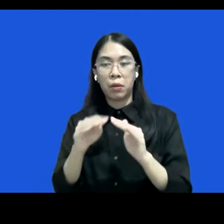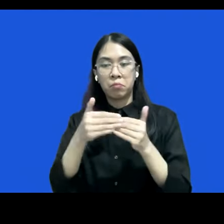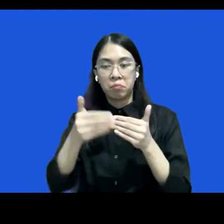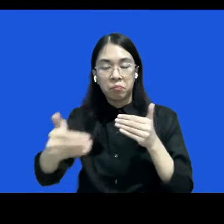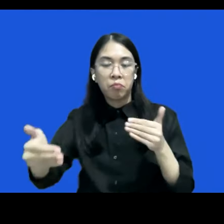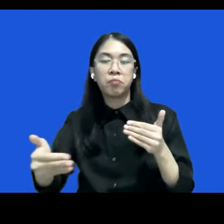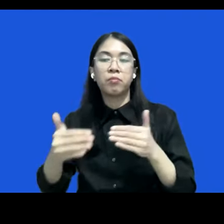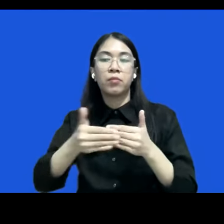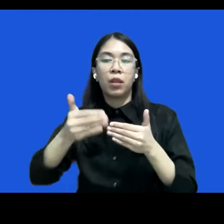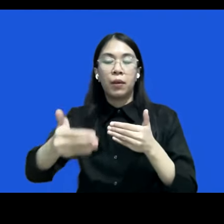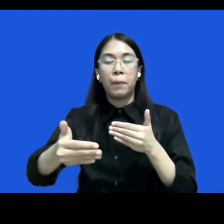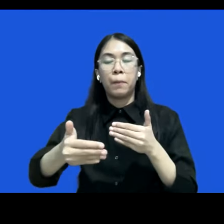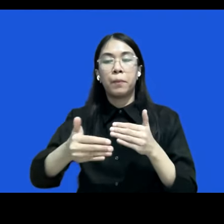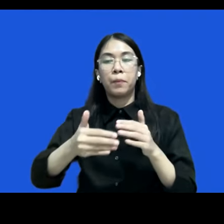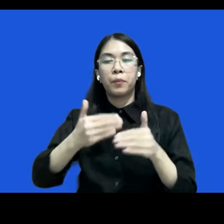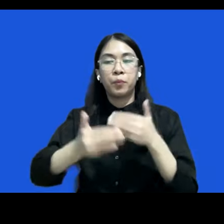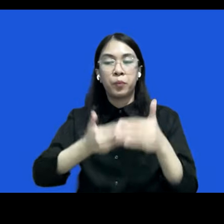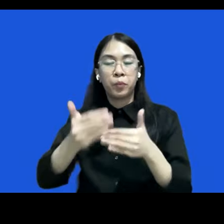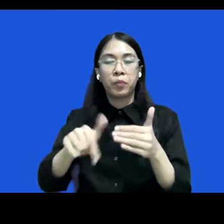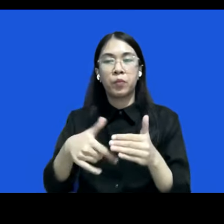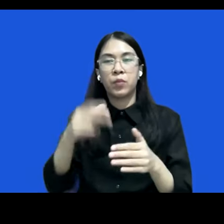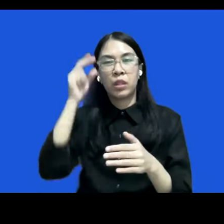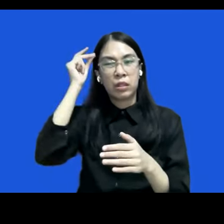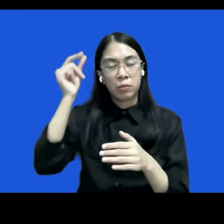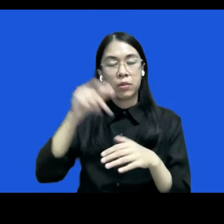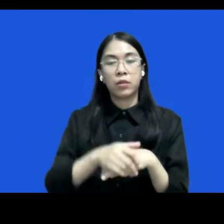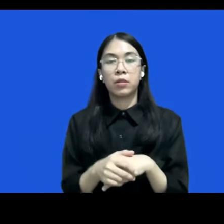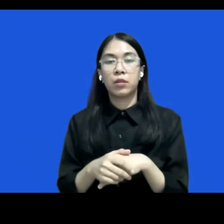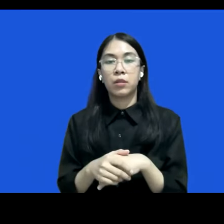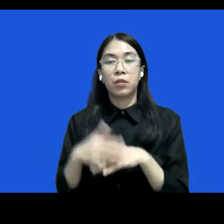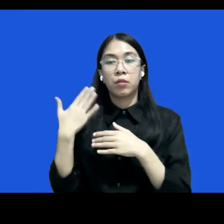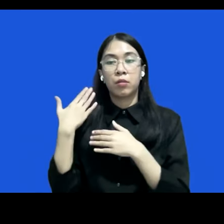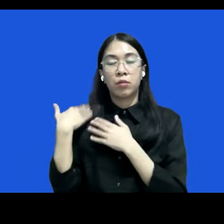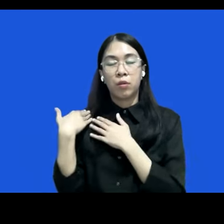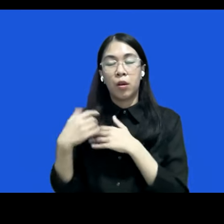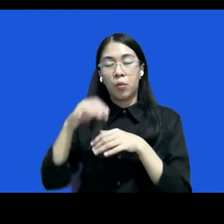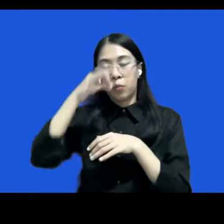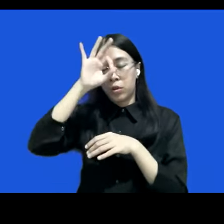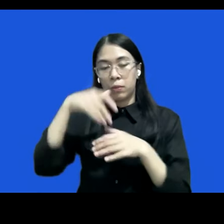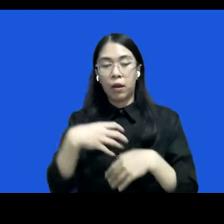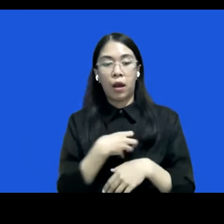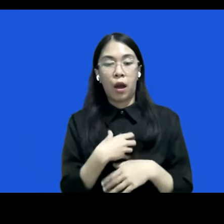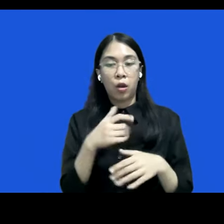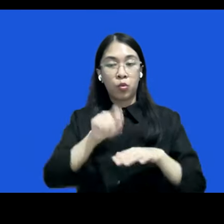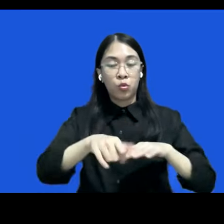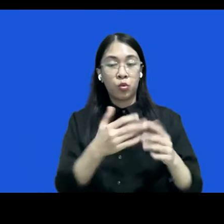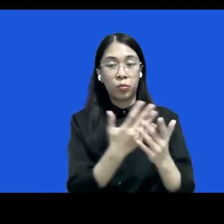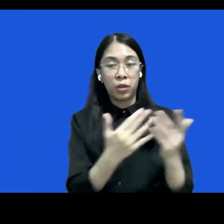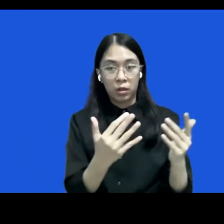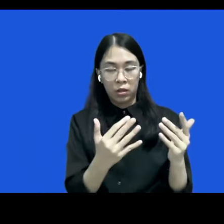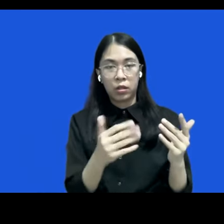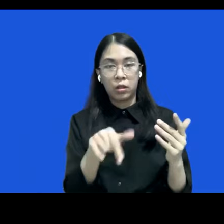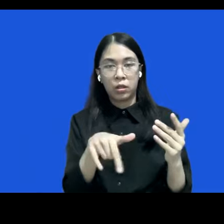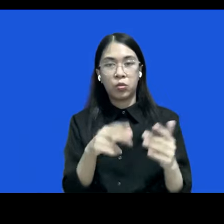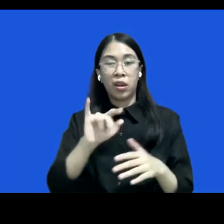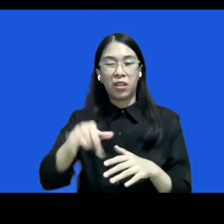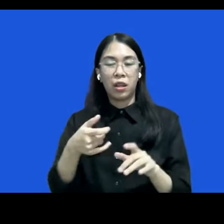formil rumit kewenangan Polri versus hak hukum masyarakat seakan-akan inisiasi RJ harus